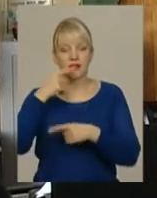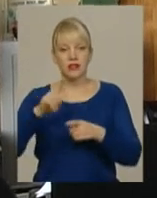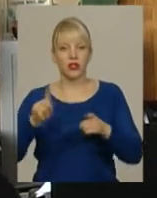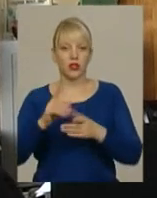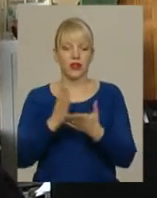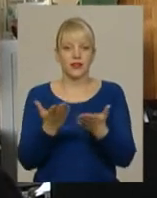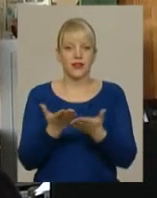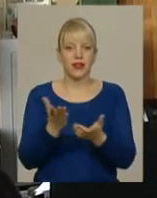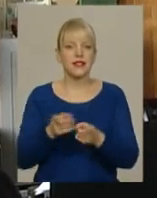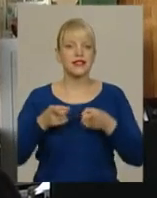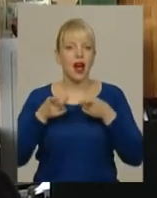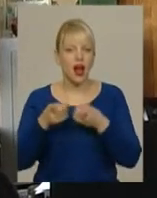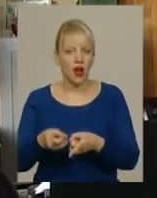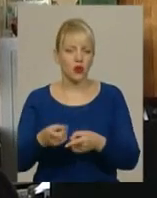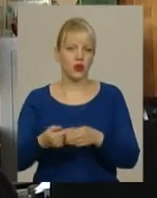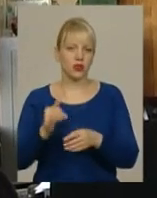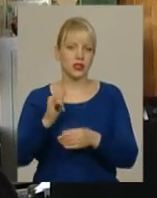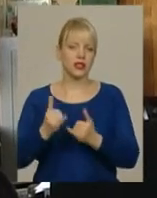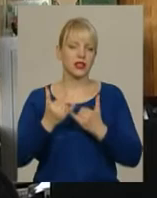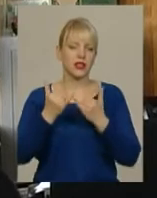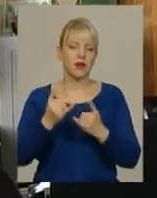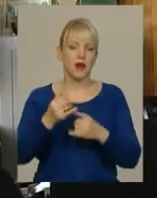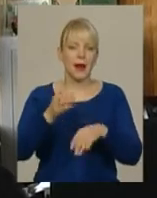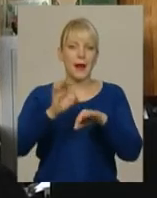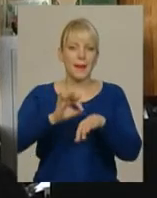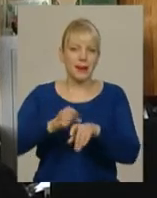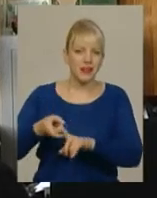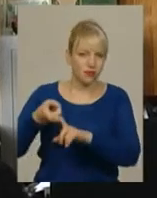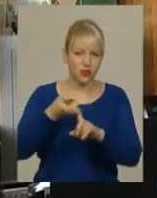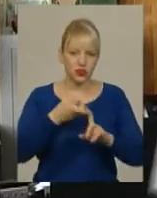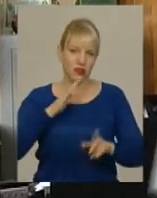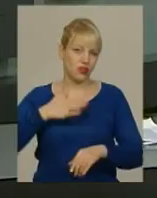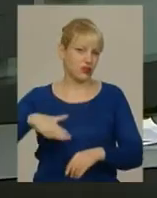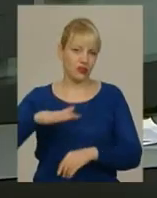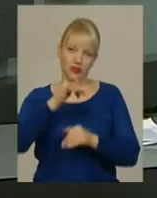якась є така загрозлива протиепідемічна ситуація на нашій території, ми не можемо.